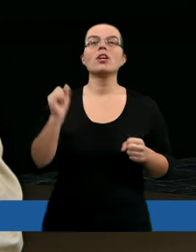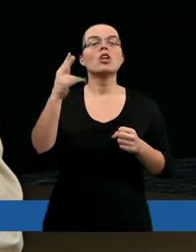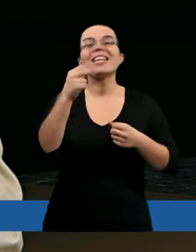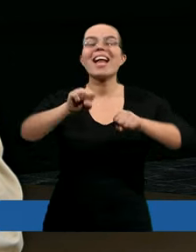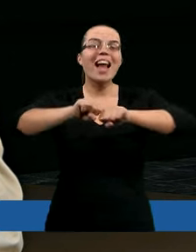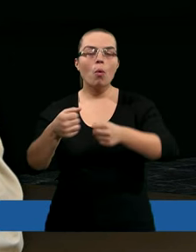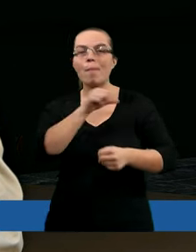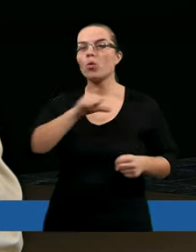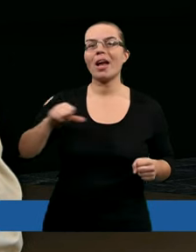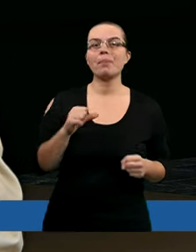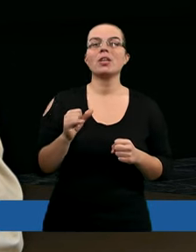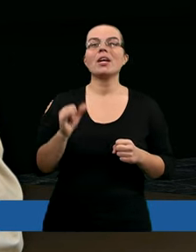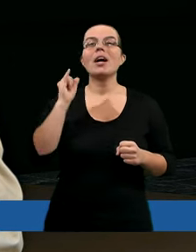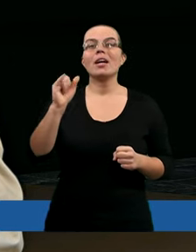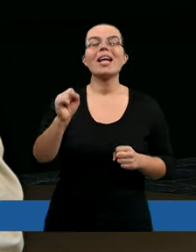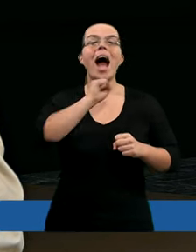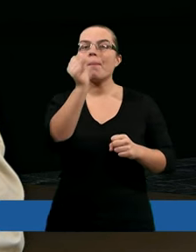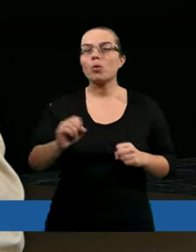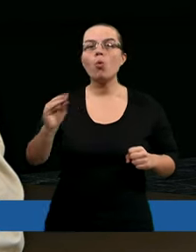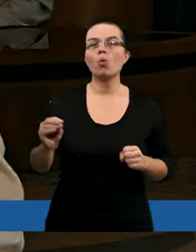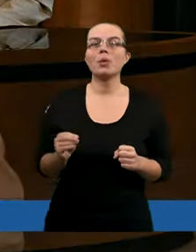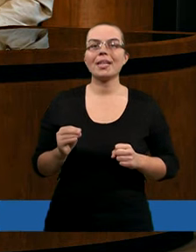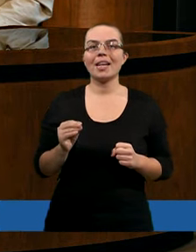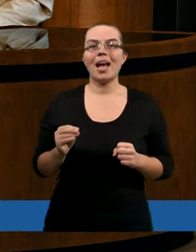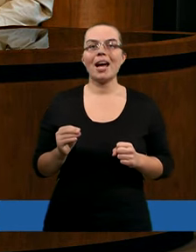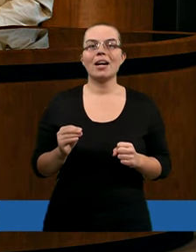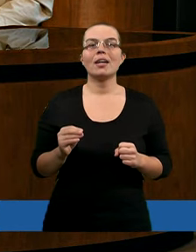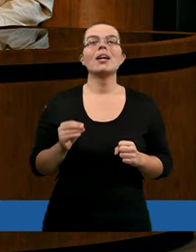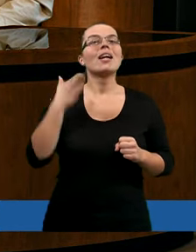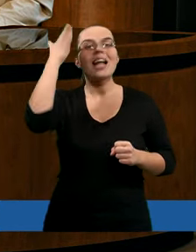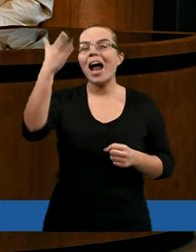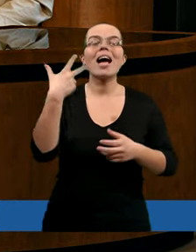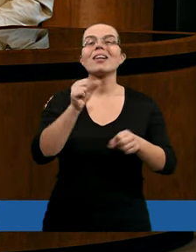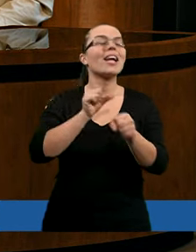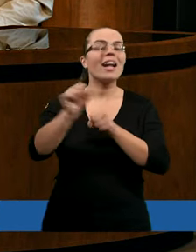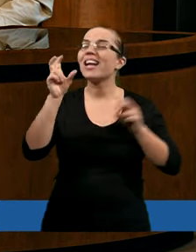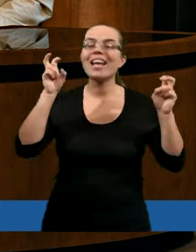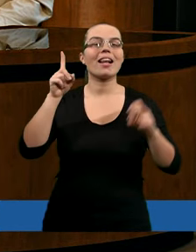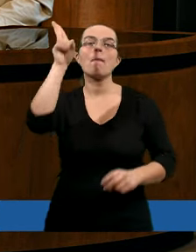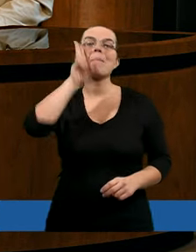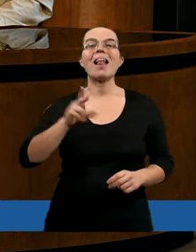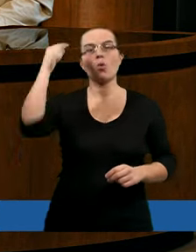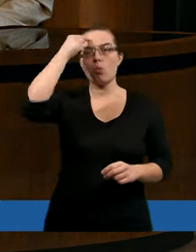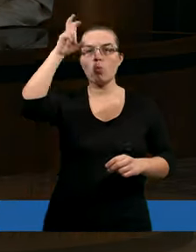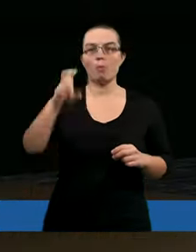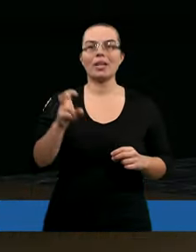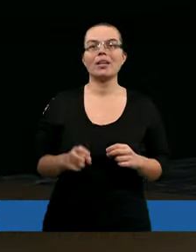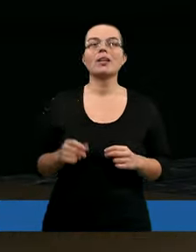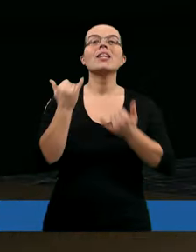że nie załamujemy się. Więc absolutnie nadzieja nie jest matką głupców. Alu?